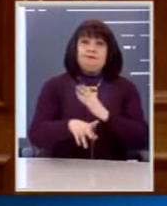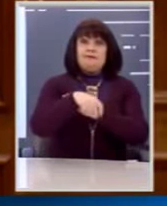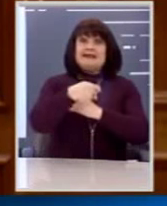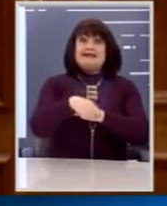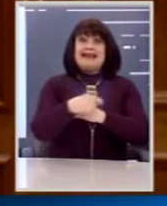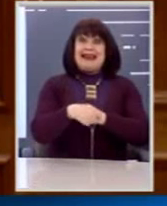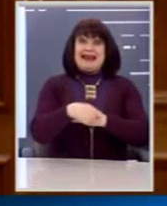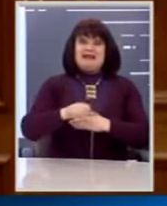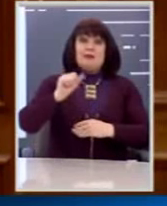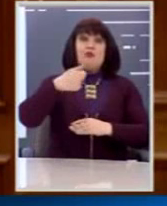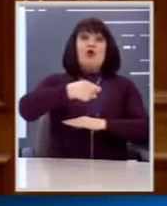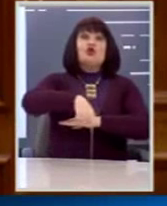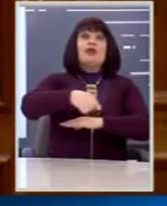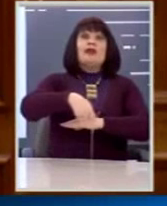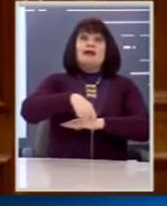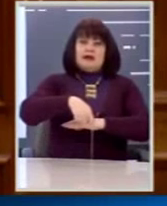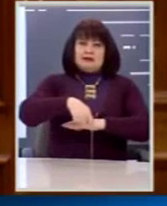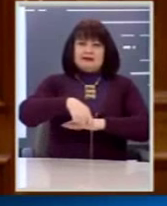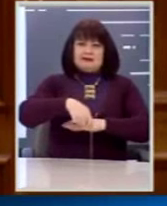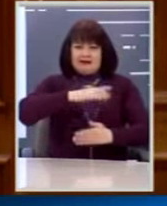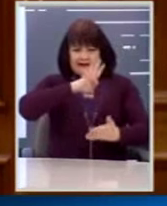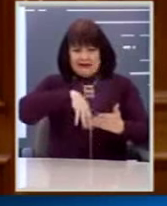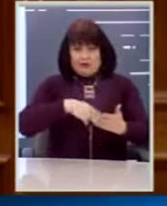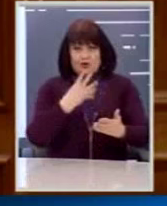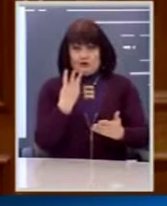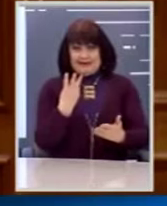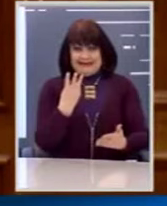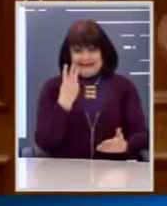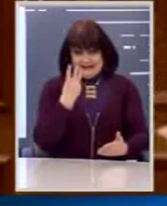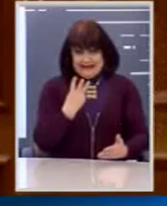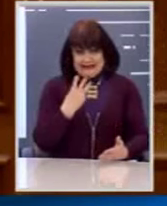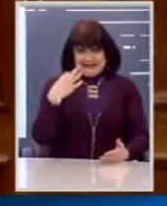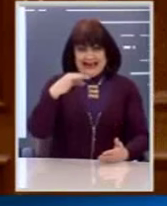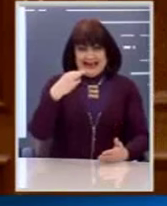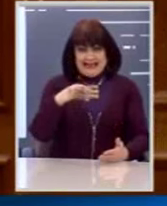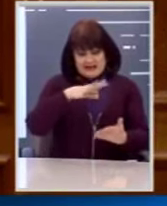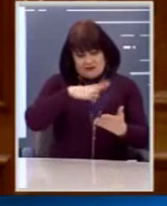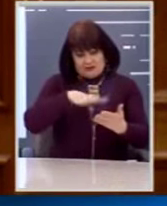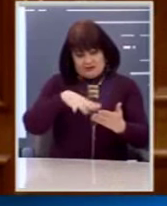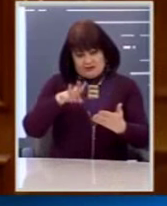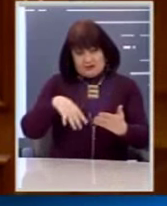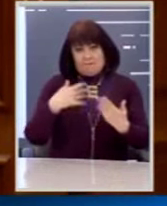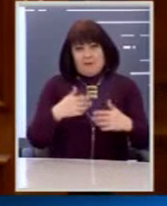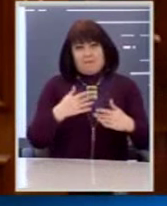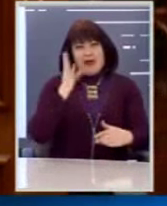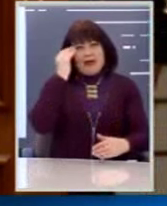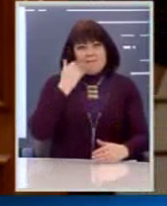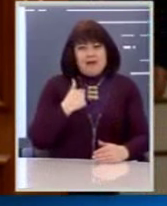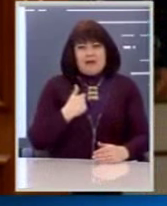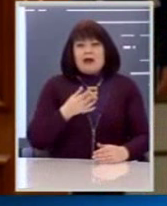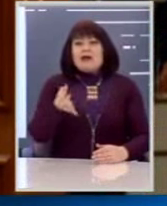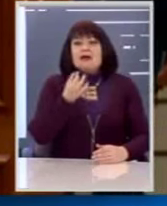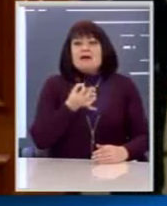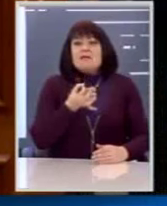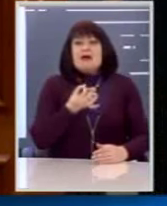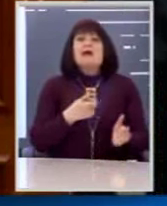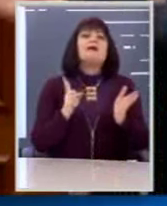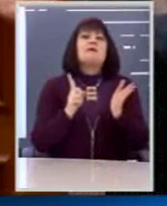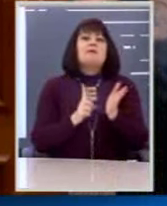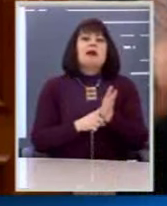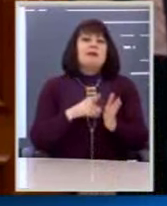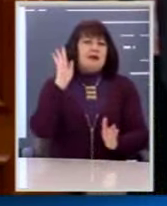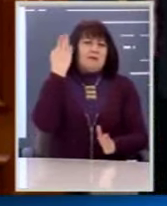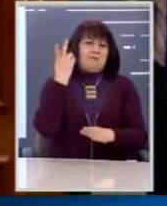Πρωτοδικών με ένα κείμενο τριών σελίδων από ό,τι μάθαμε λέει ότι πρέπει να μπει η υπόθεση στο